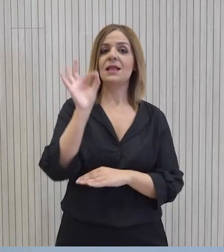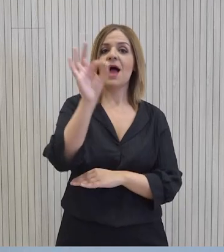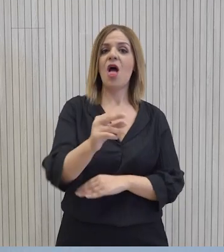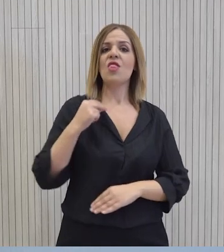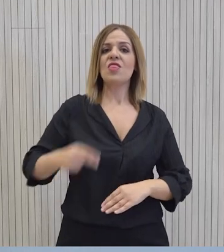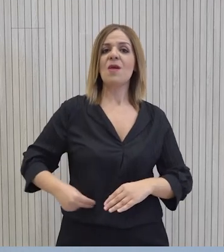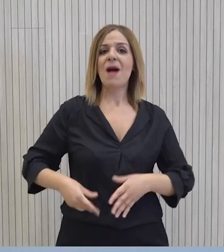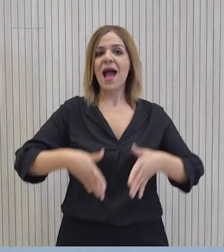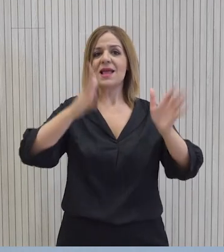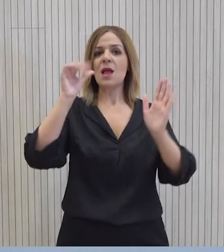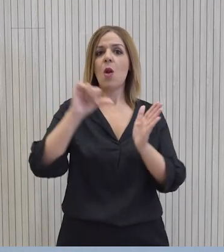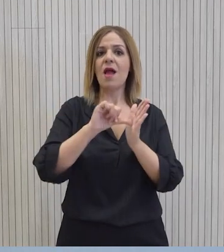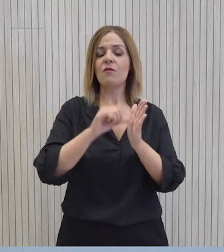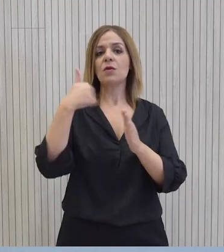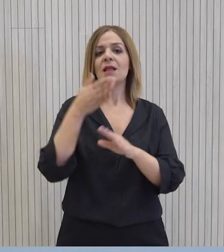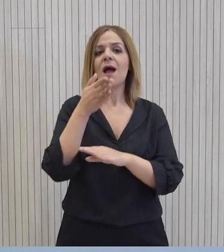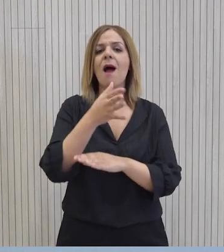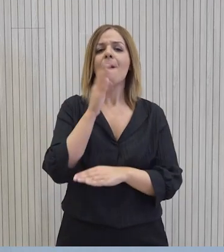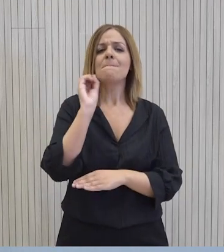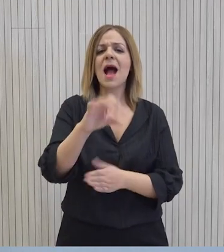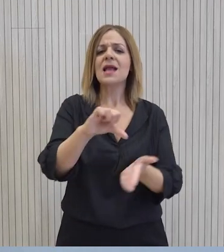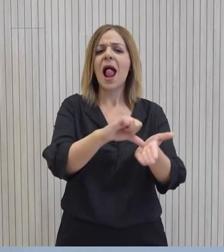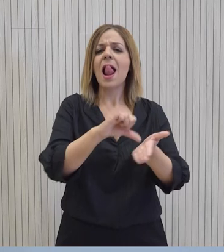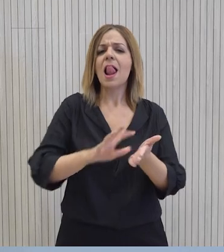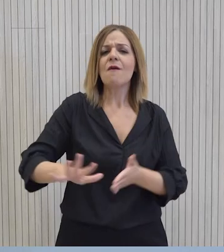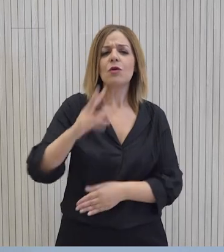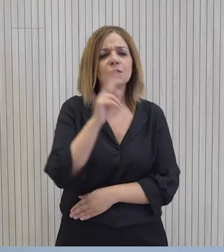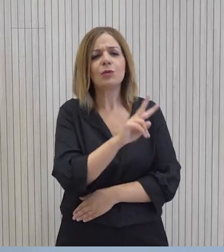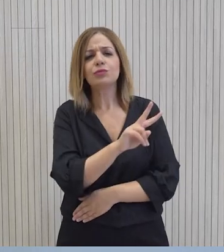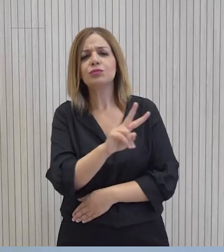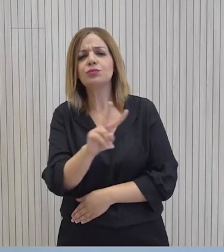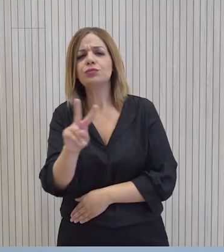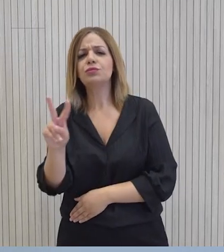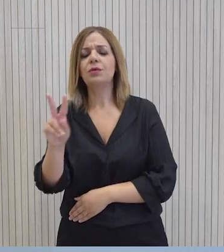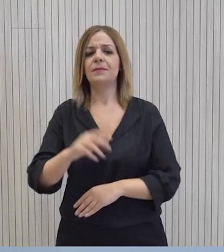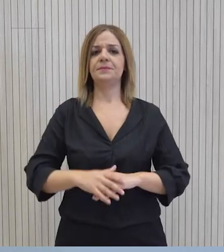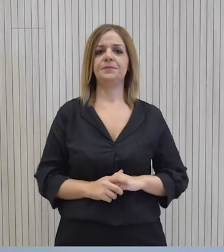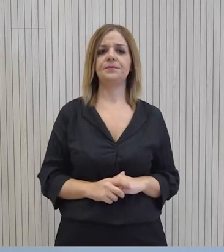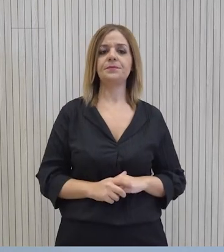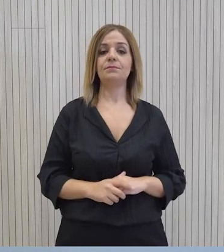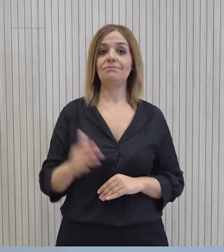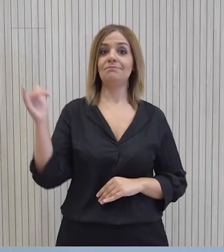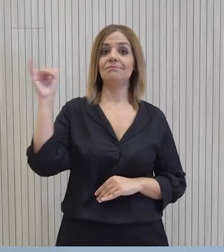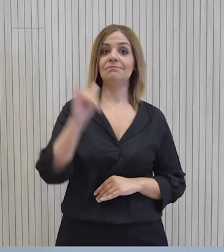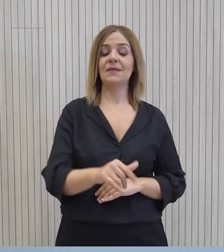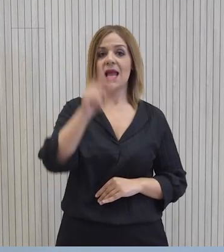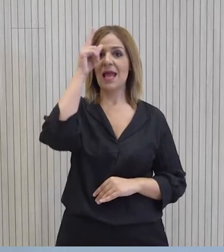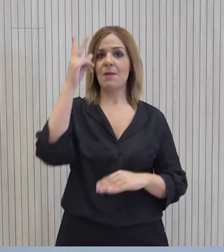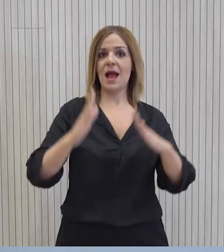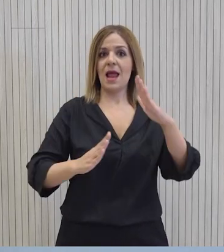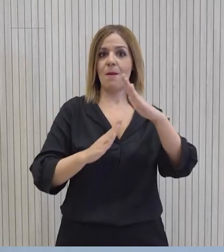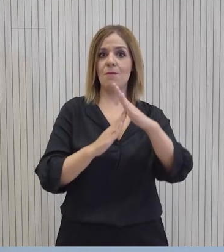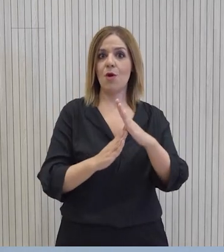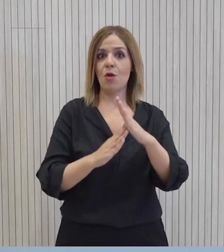Λευκοσίας και ακολούθως θα επισκεφθούν την παλιά πόλη της πρωτεύουσας κατά μήκος της πράσινης γραμμής. Η επίσκεψη του Γερμανού Προέδρου,